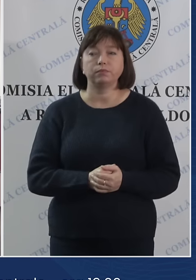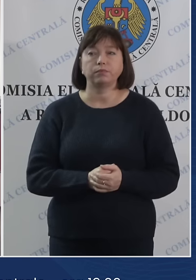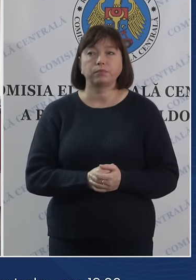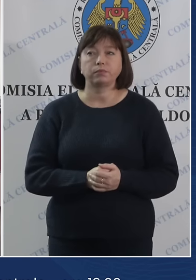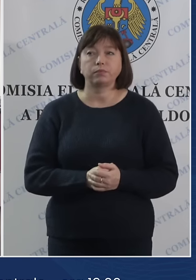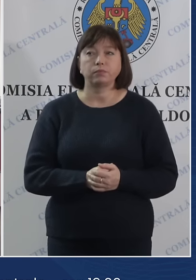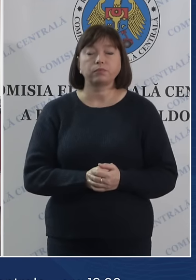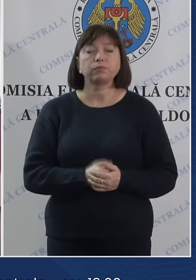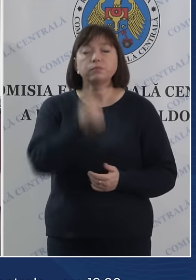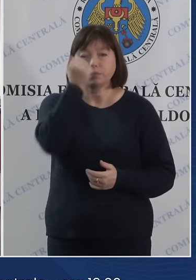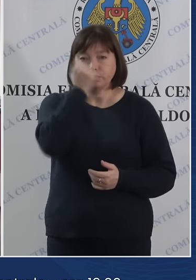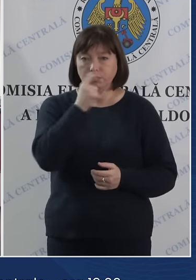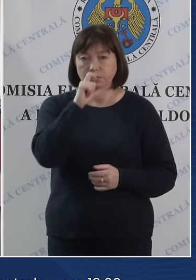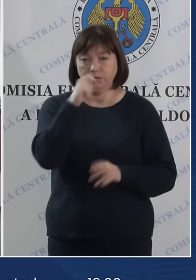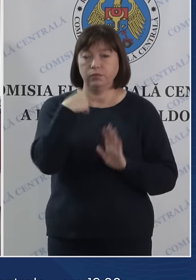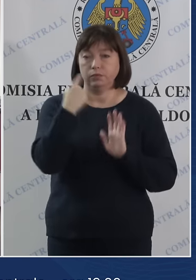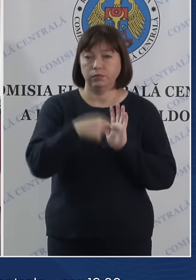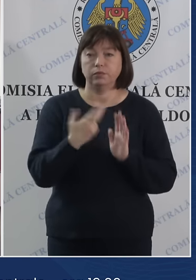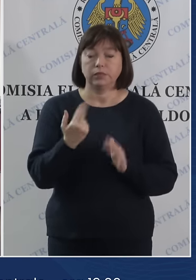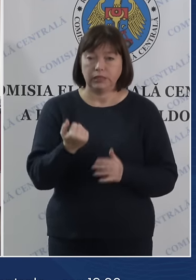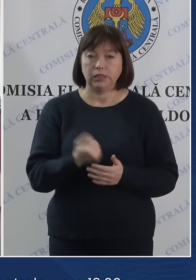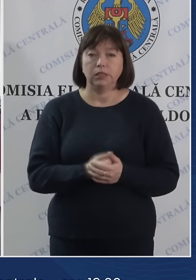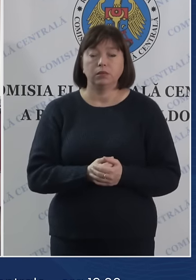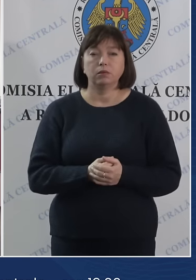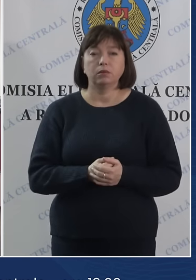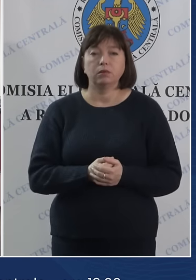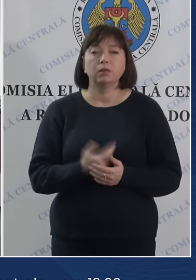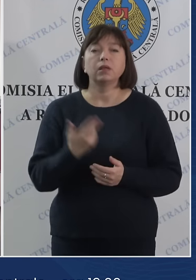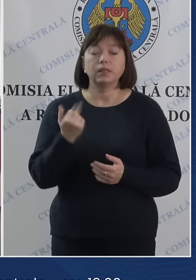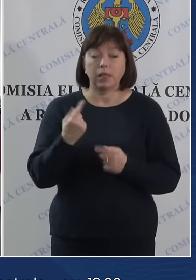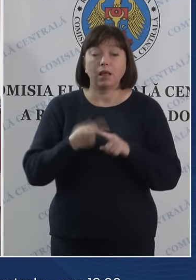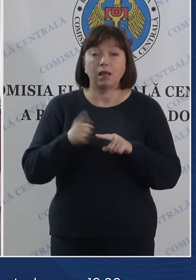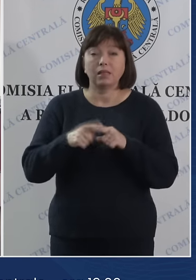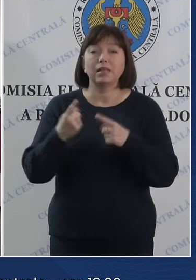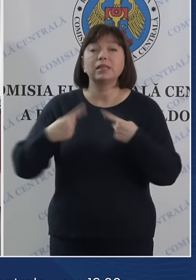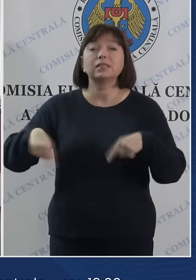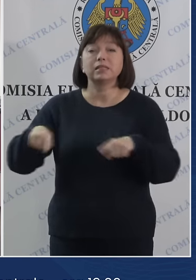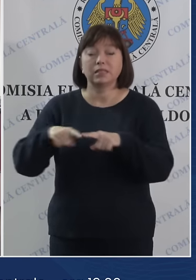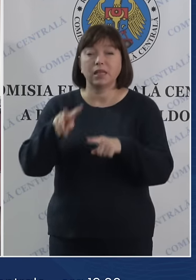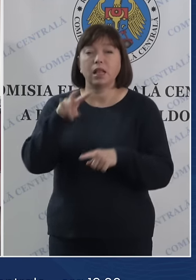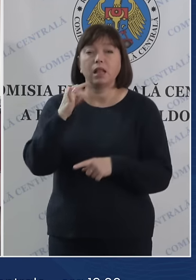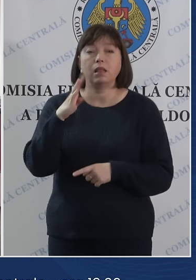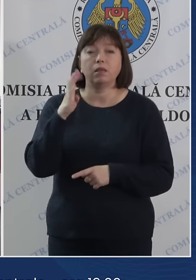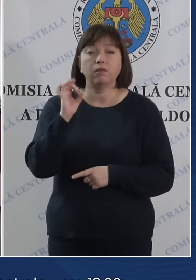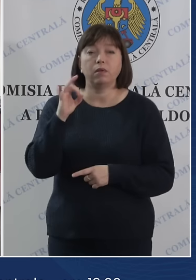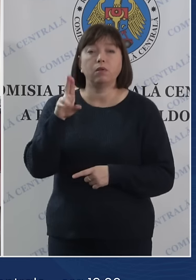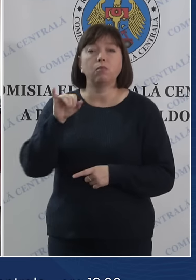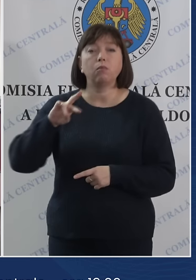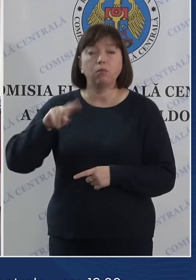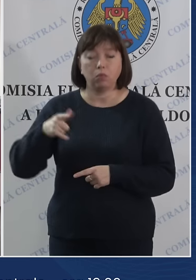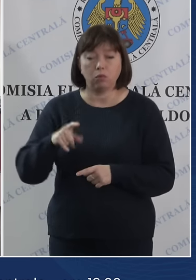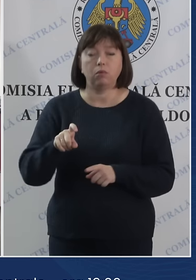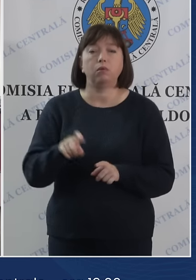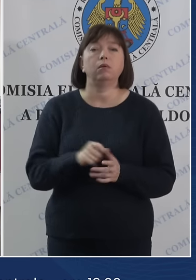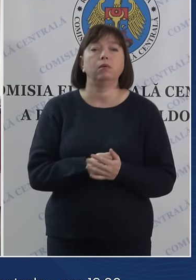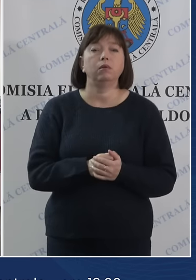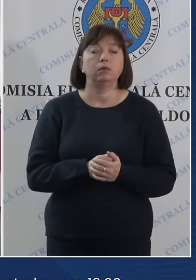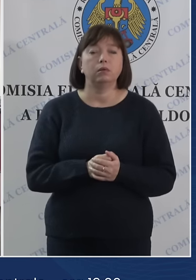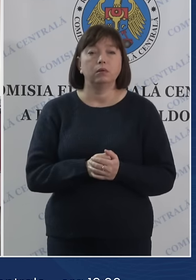Vă mulțumesc pentru întrebare. Într-adevăr, Birol Electoral din Liverpool s-a deplasat